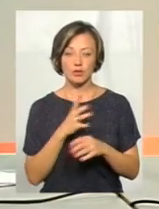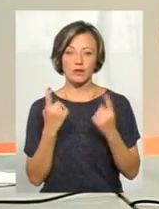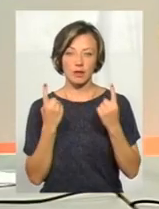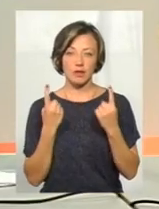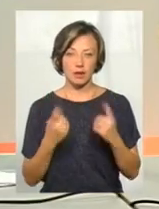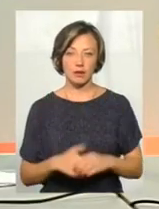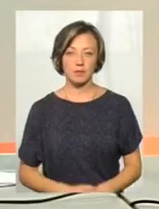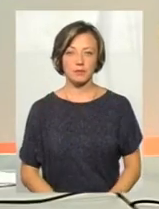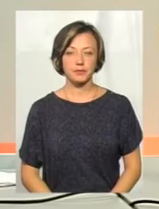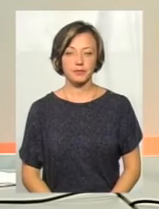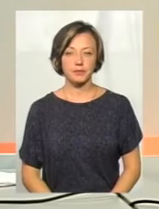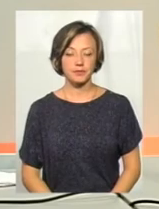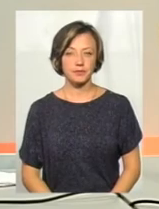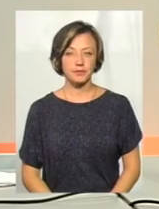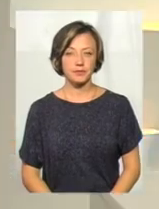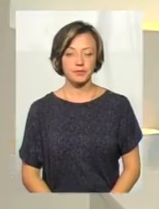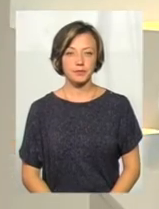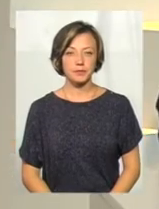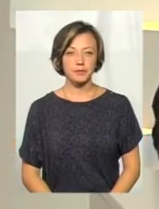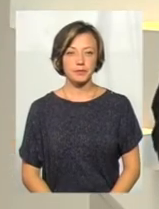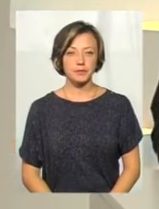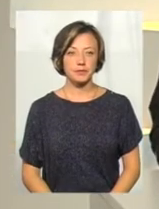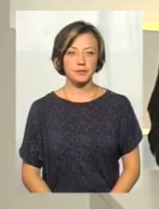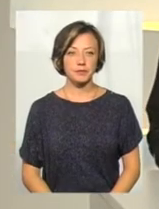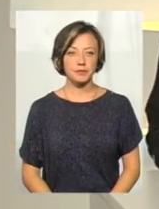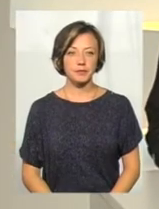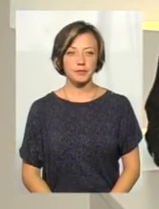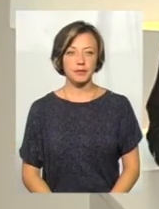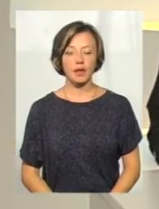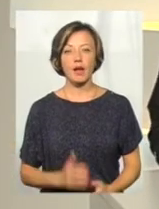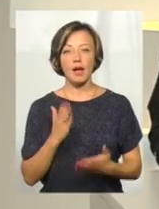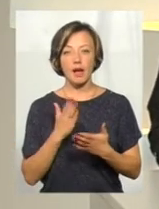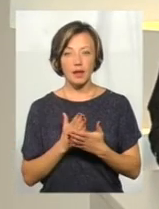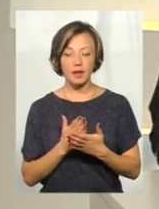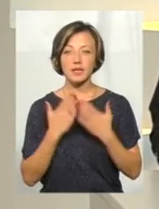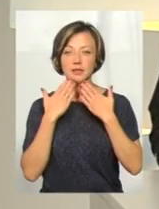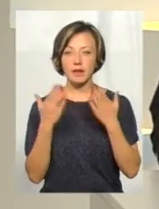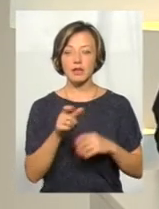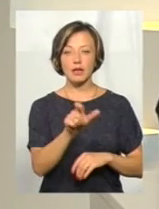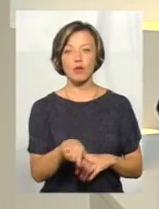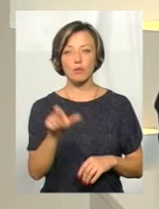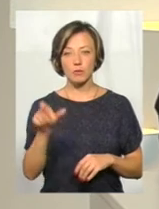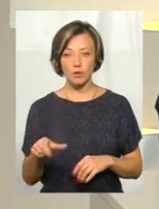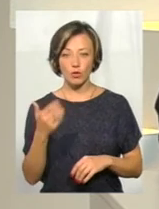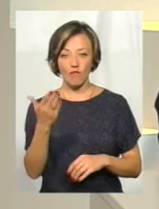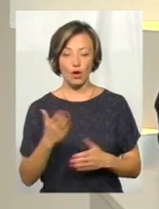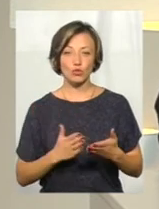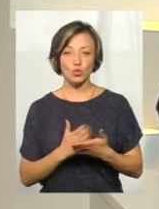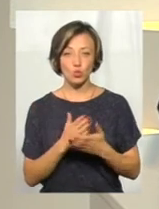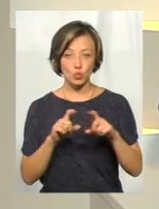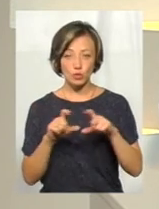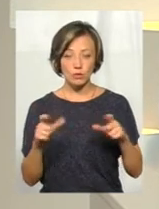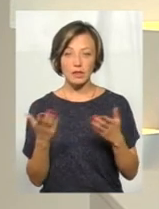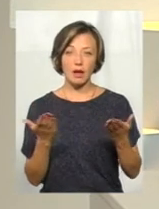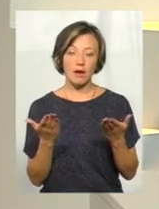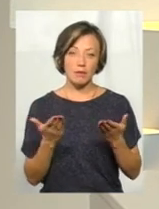суттєвим, як каже пані Ольга. Все ж таки так. Скажіть, будь ласка, а є звернення громадян до профспоживслужби з